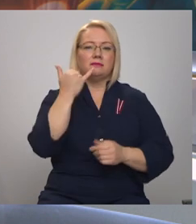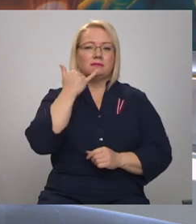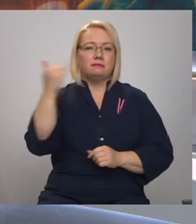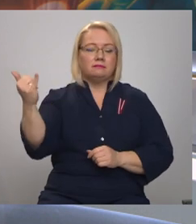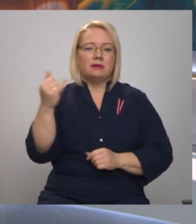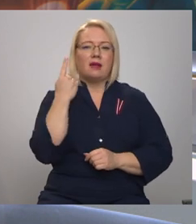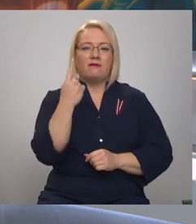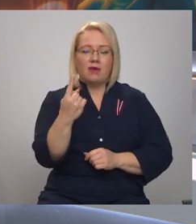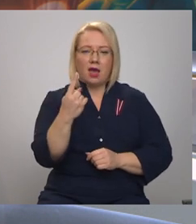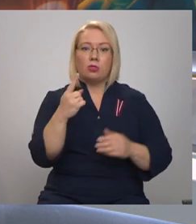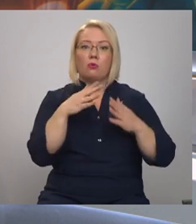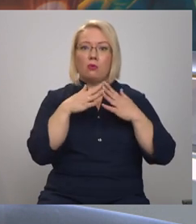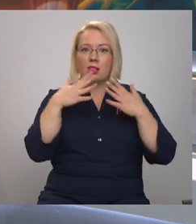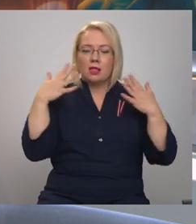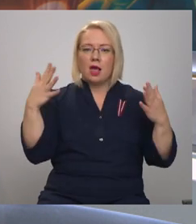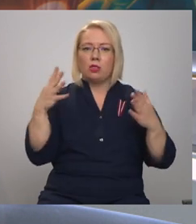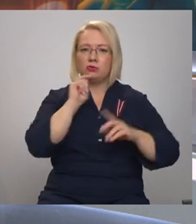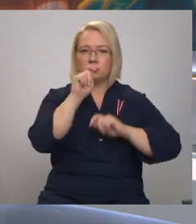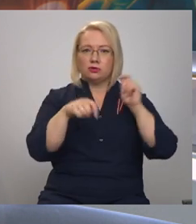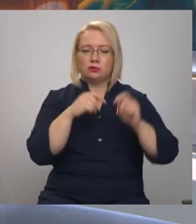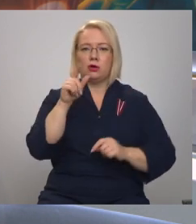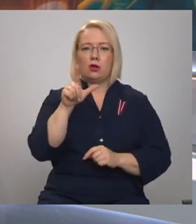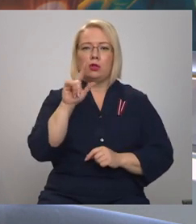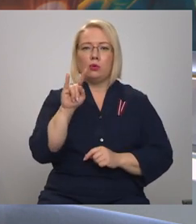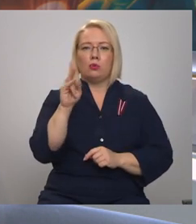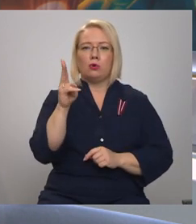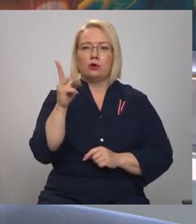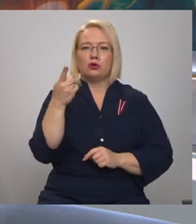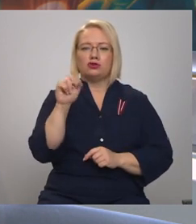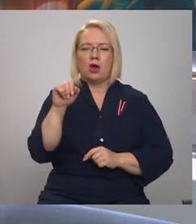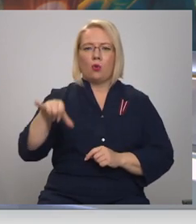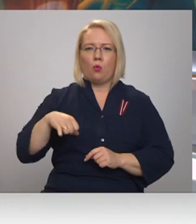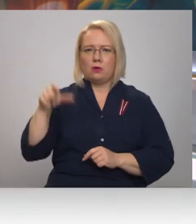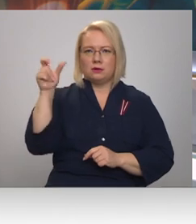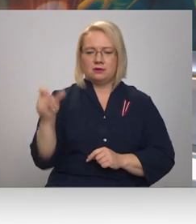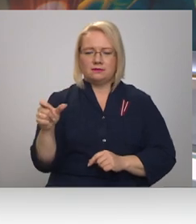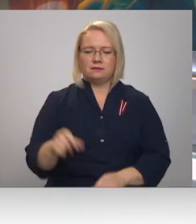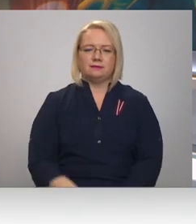vienu lieliem ziedotājiem – Ivaru Lukšu. Labrīt, Lukšs kungs, vēlreiz. Labrīt!